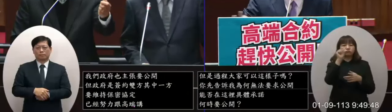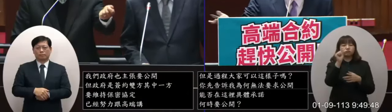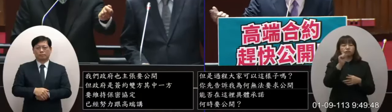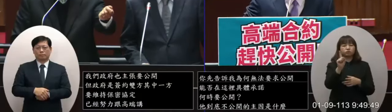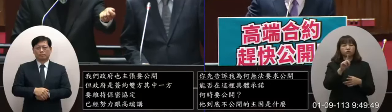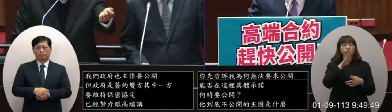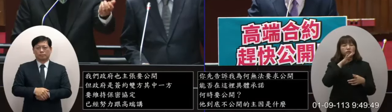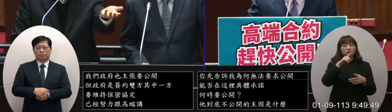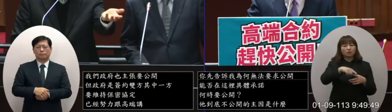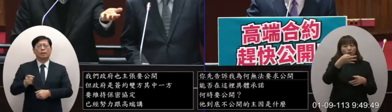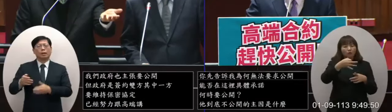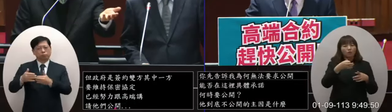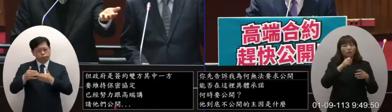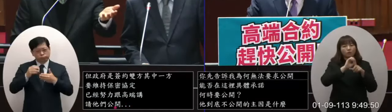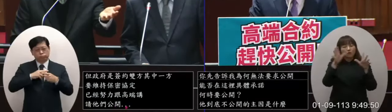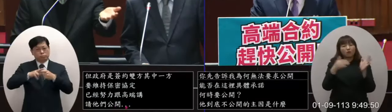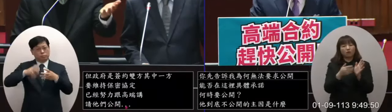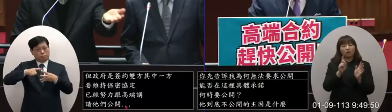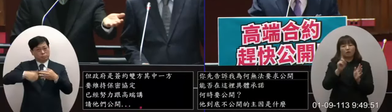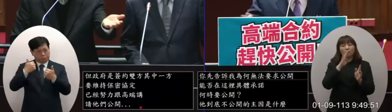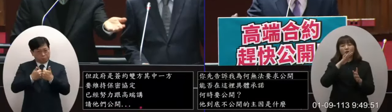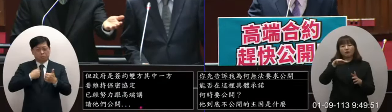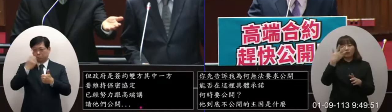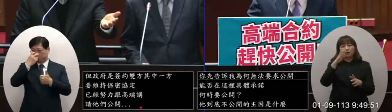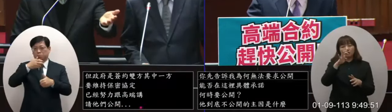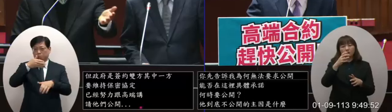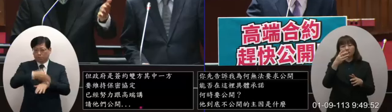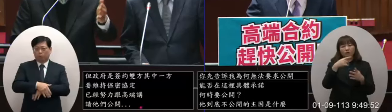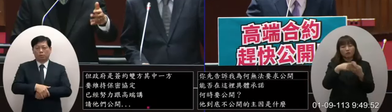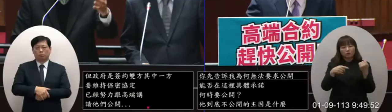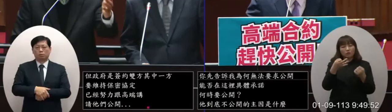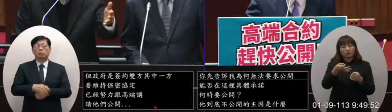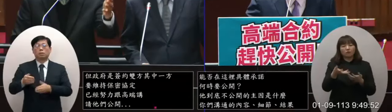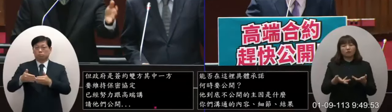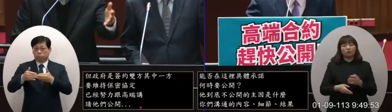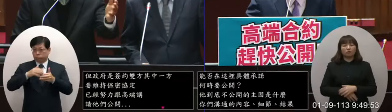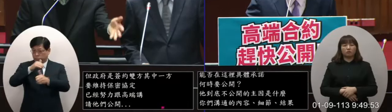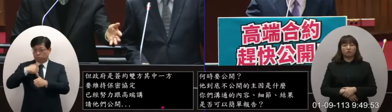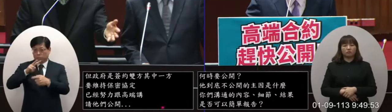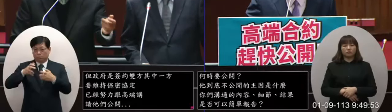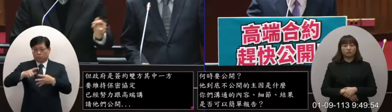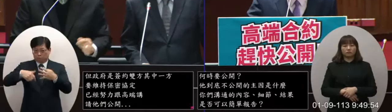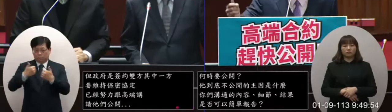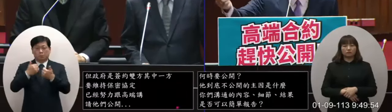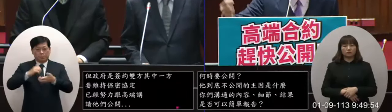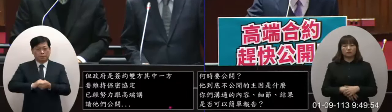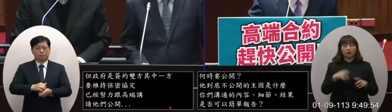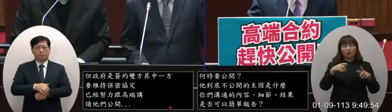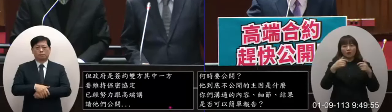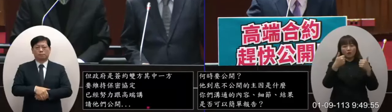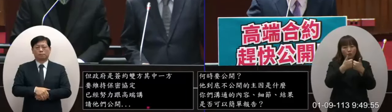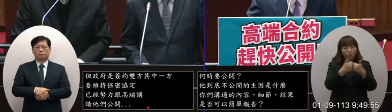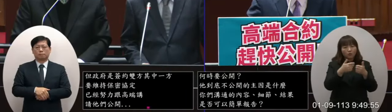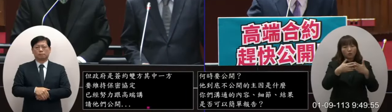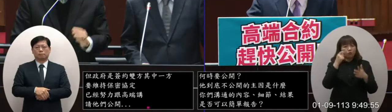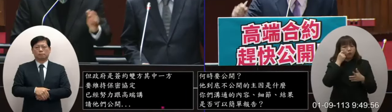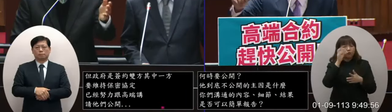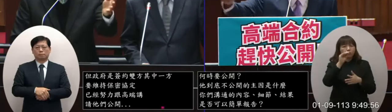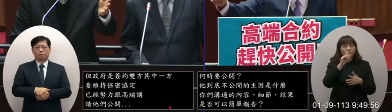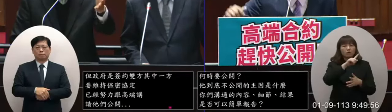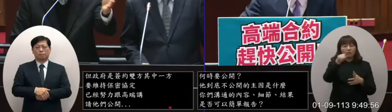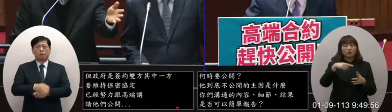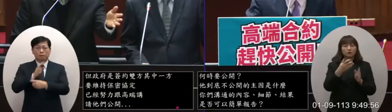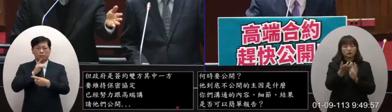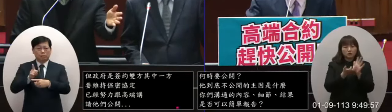是什麼價格不是都已經公開了嗎他需要召開董事會他需要召開董事會他來決定開個董事會有這麼困難嗎